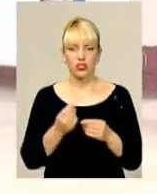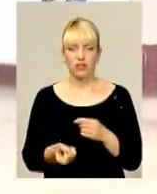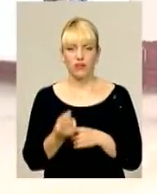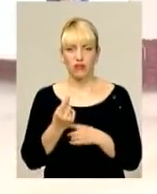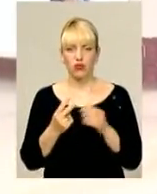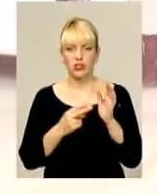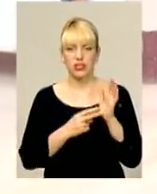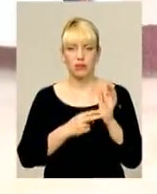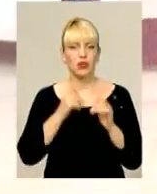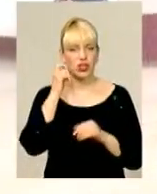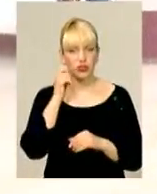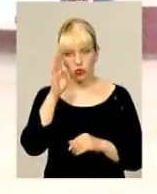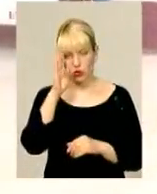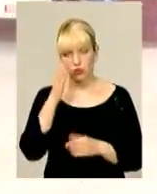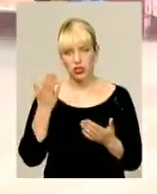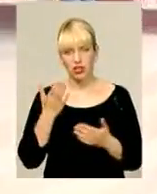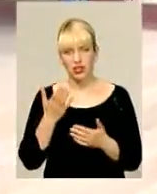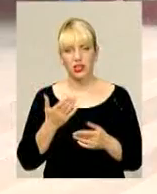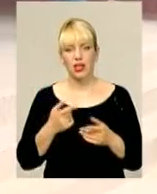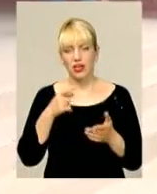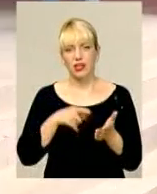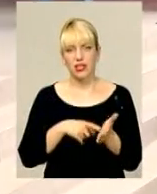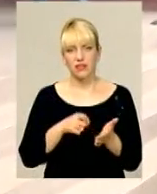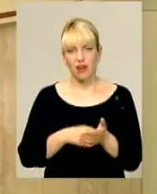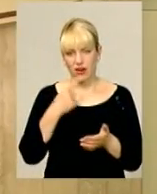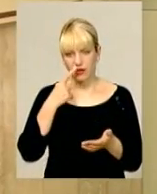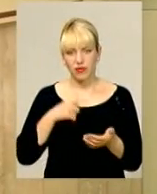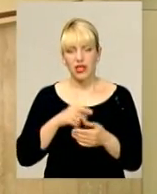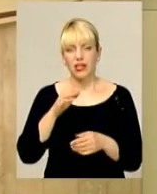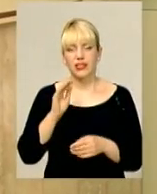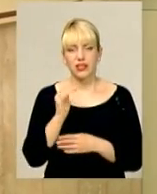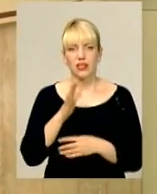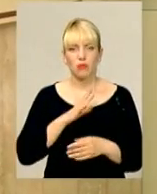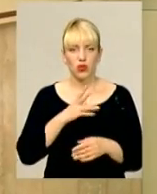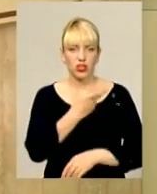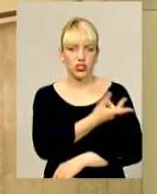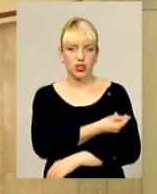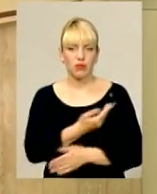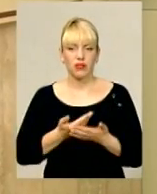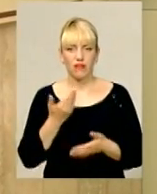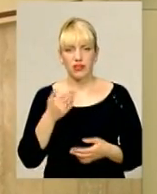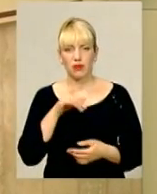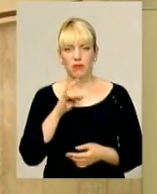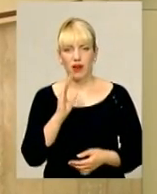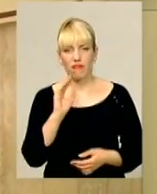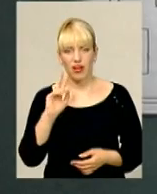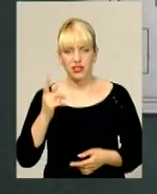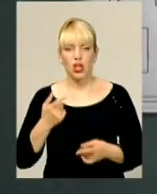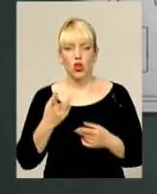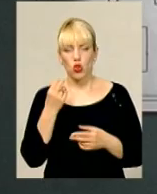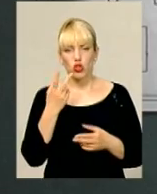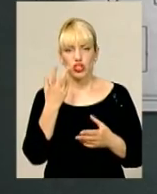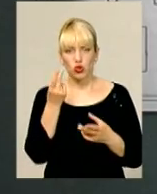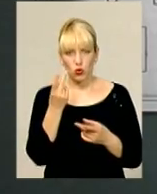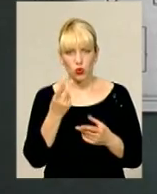хлопчика – семилітнього хмельничанина, котрий наступив на цвях. Дитина від правцю була щеплена, однак планової ревакцинації, яку мов отримати